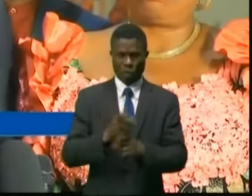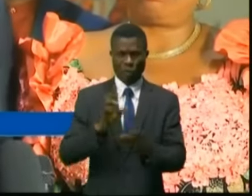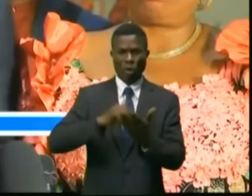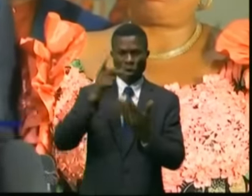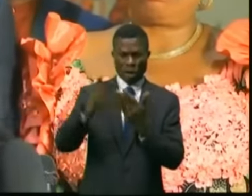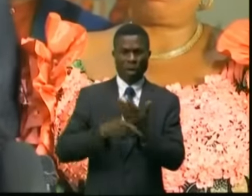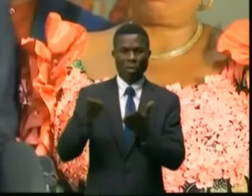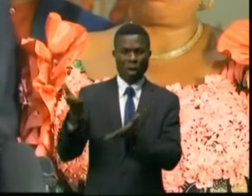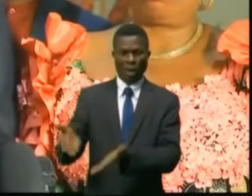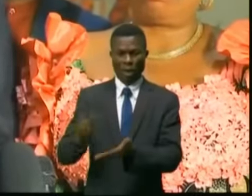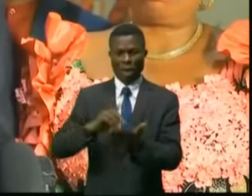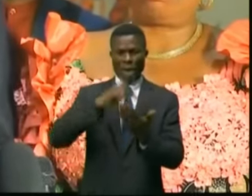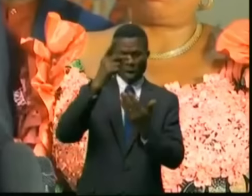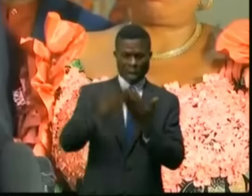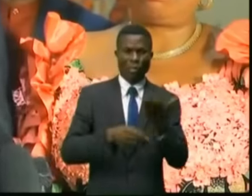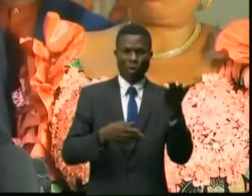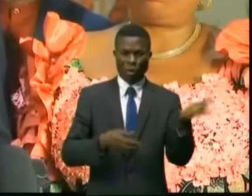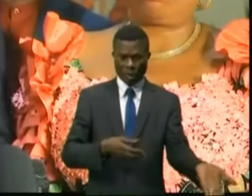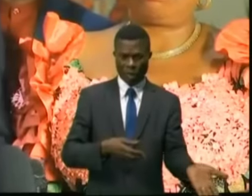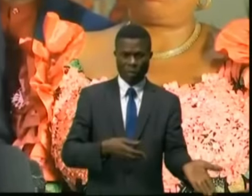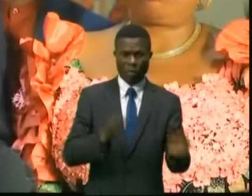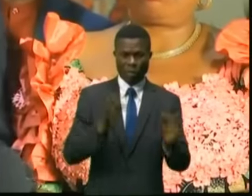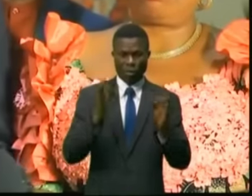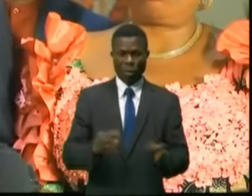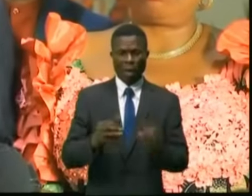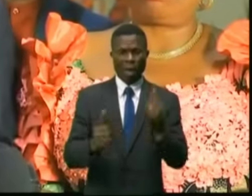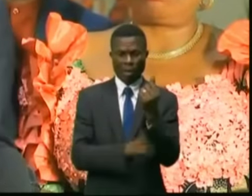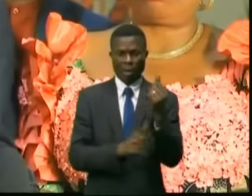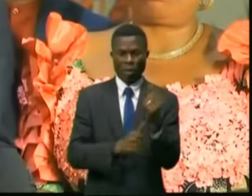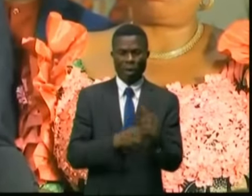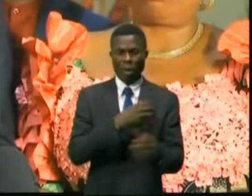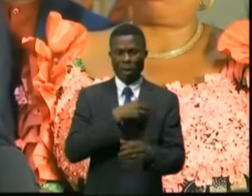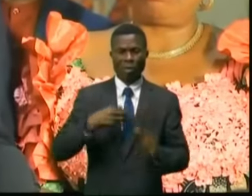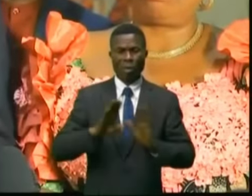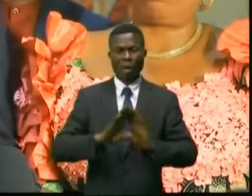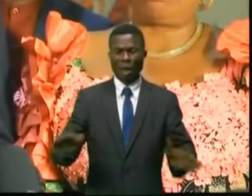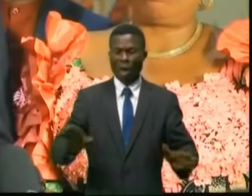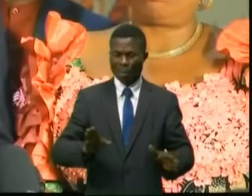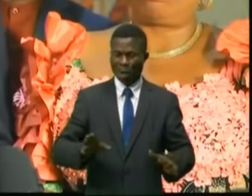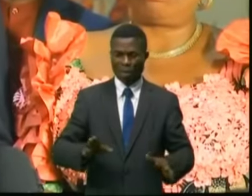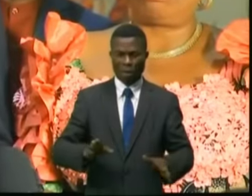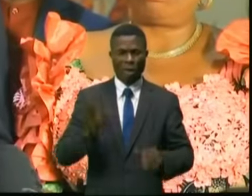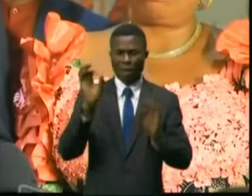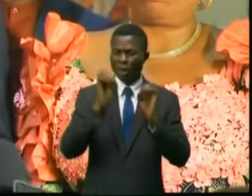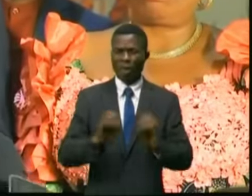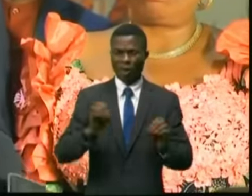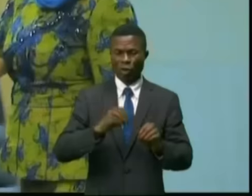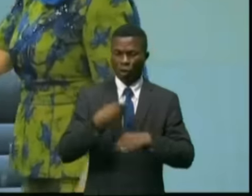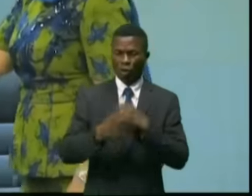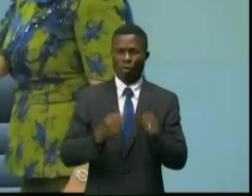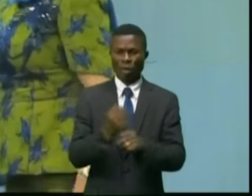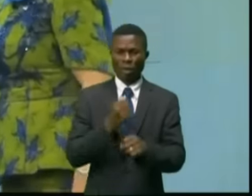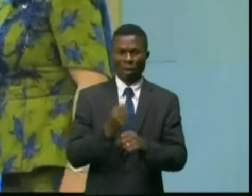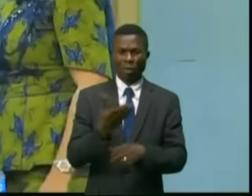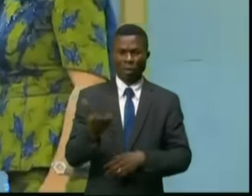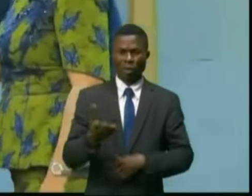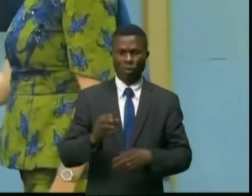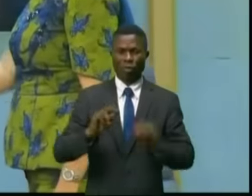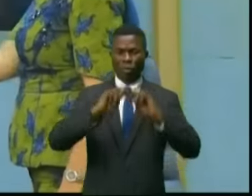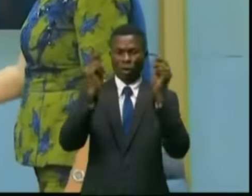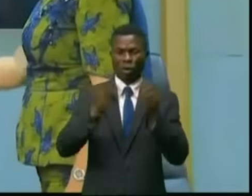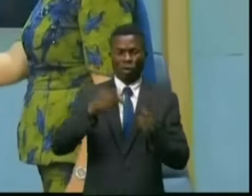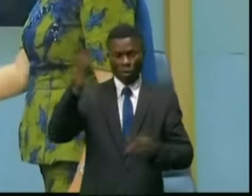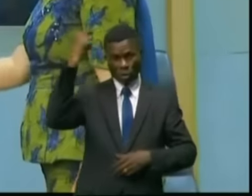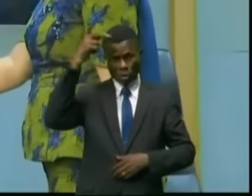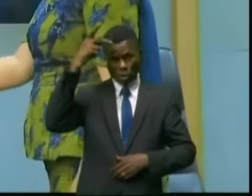nous les avons, les programmes nous les avons, mais ce sont les hommes et les femmes qui doivent les mettre en place, qui manquent. La plateforme Alliance